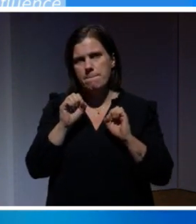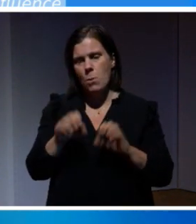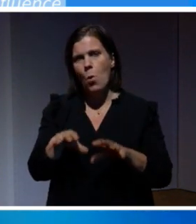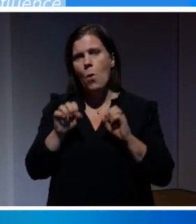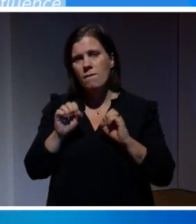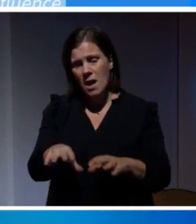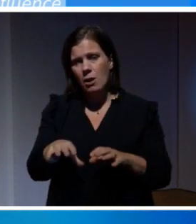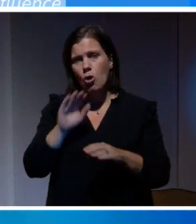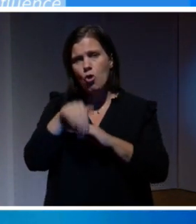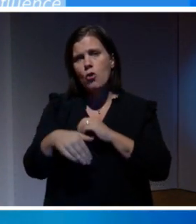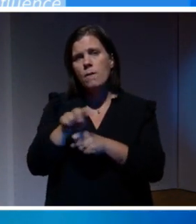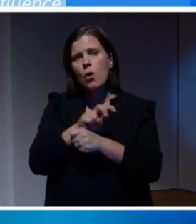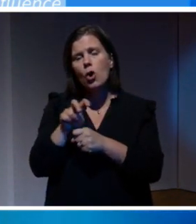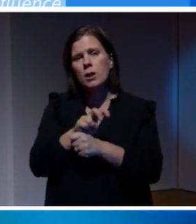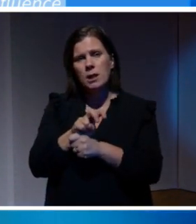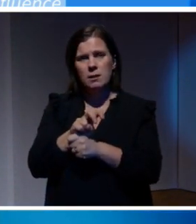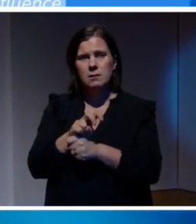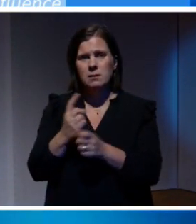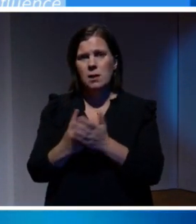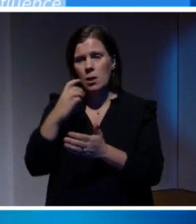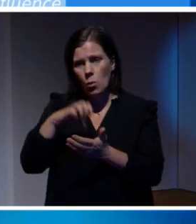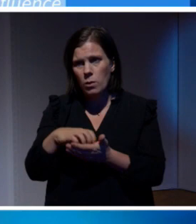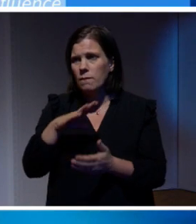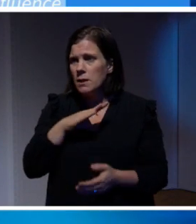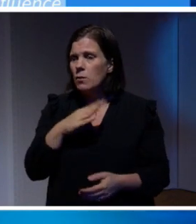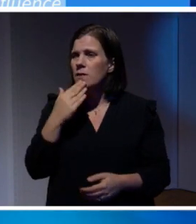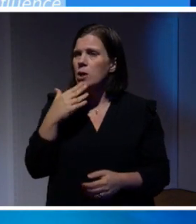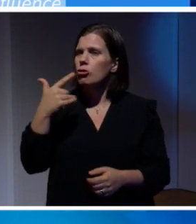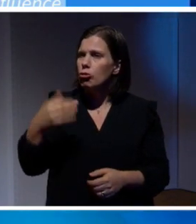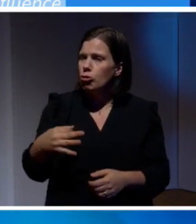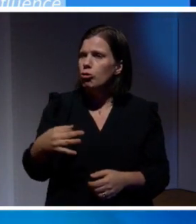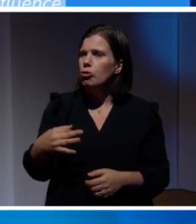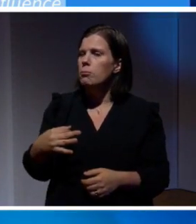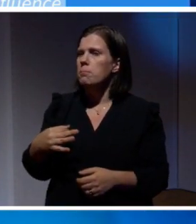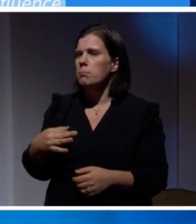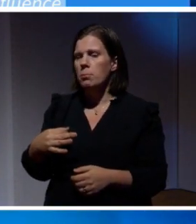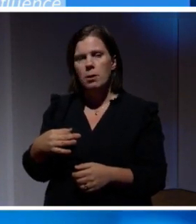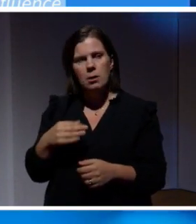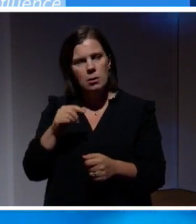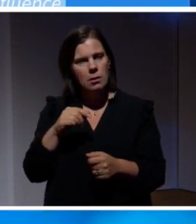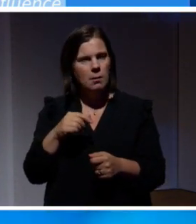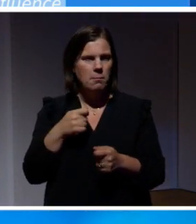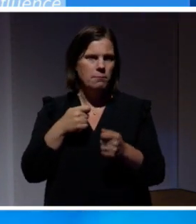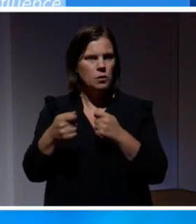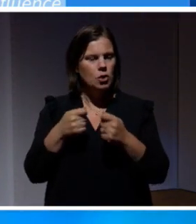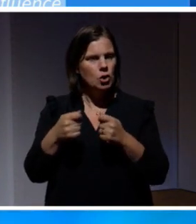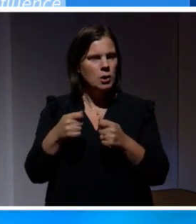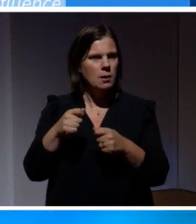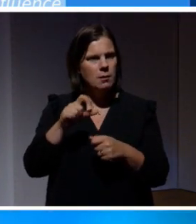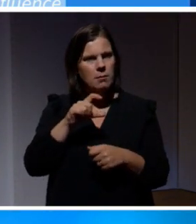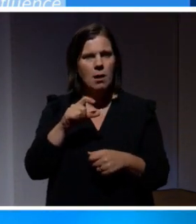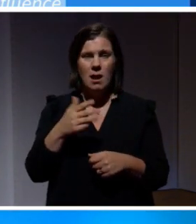är det som den här övervakningssituationen syftar till? Och vad är det för typ av management eller skydd som man vill